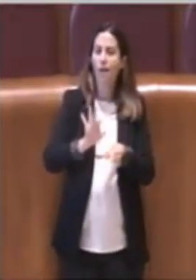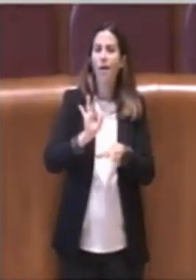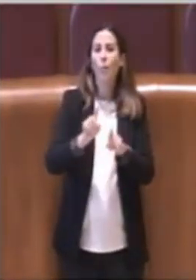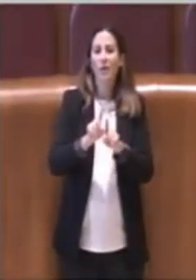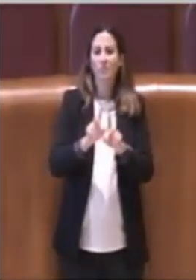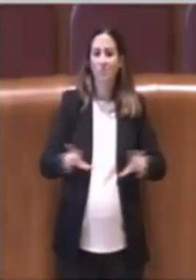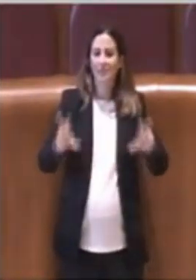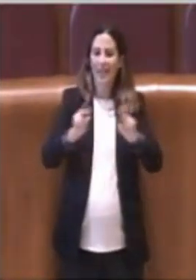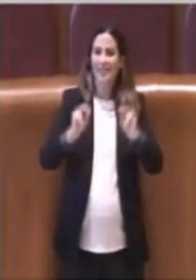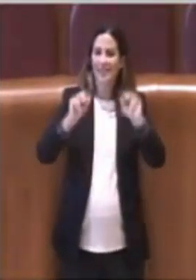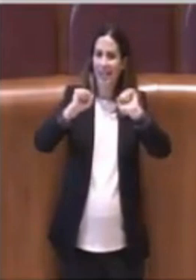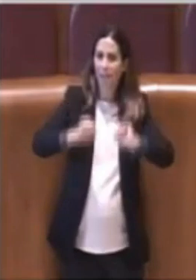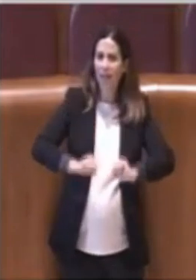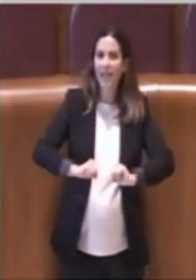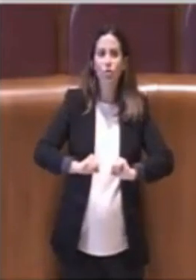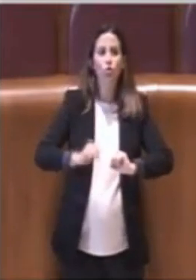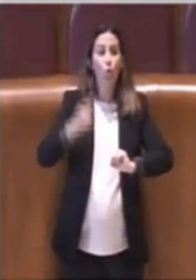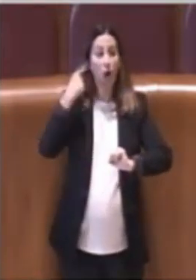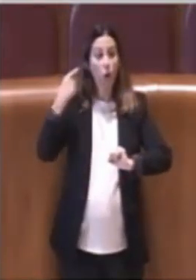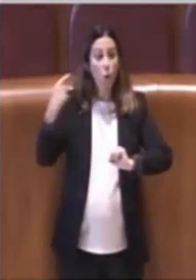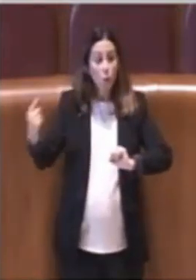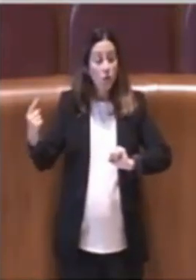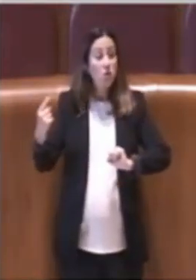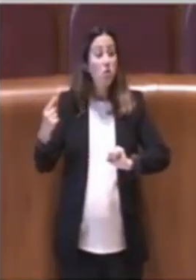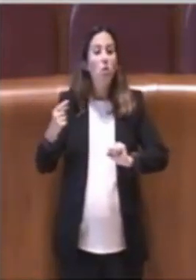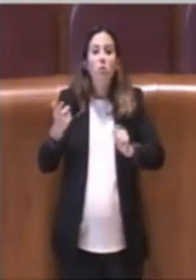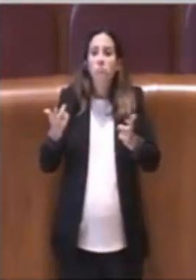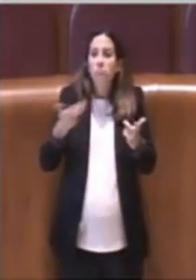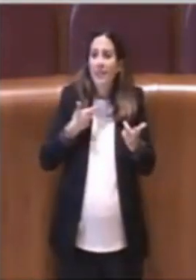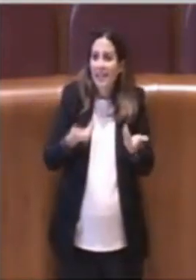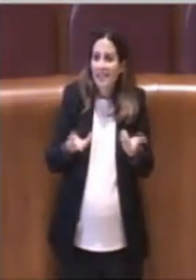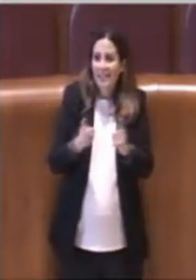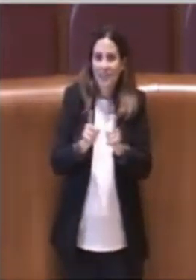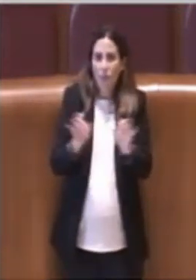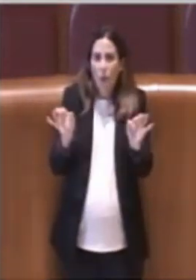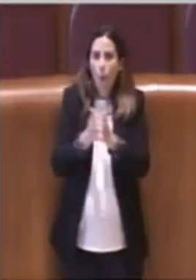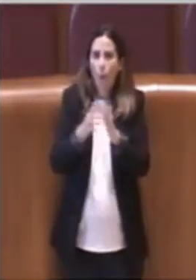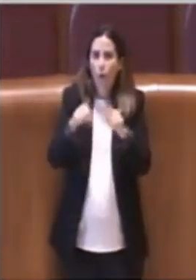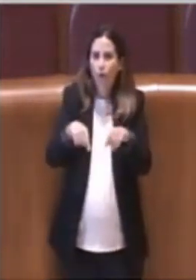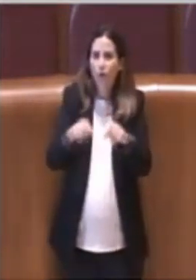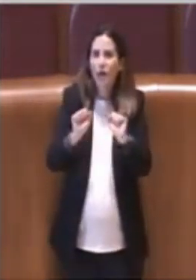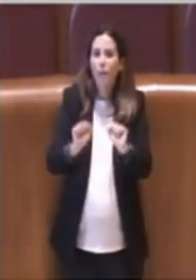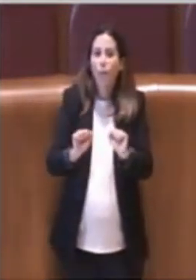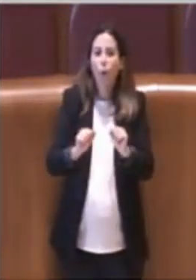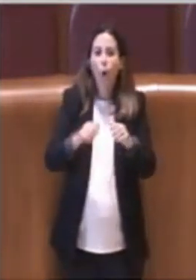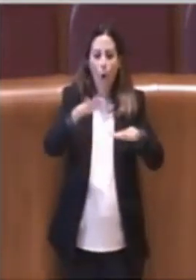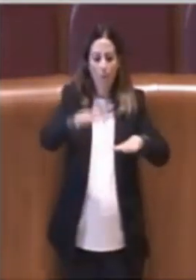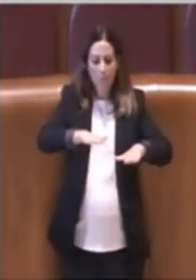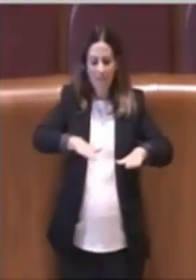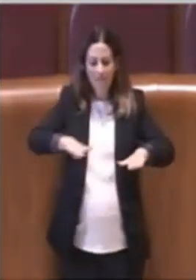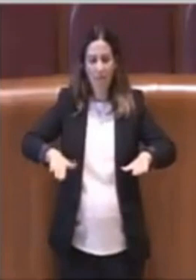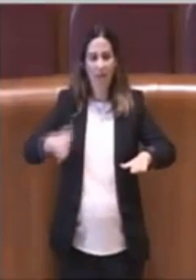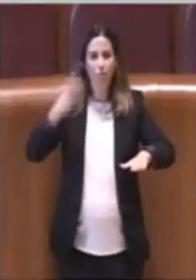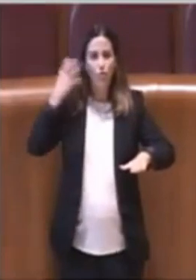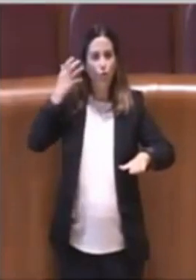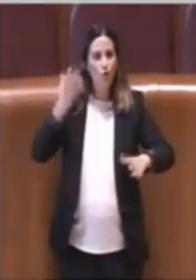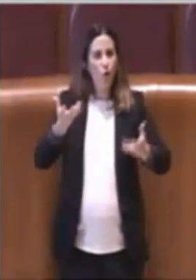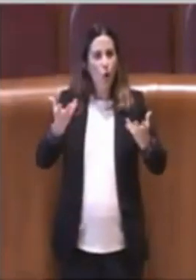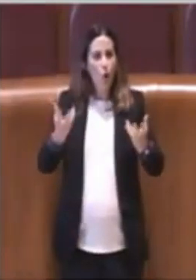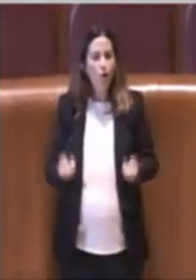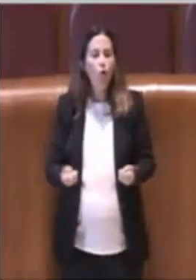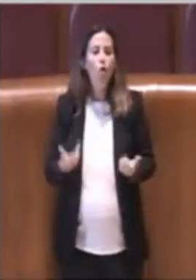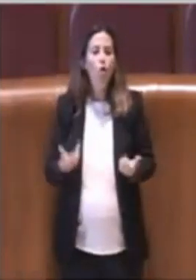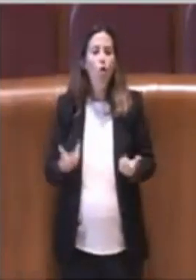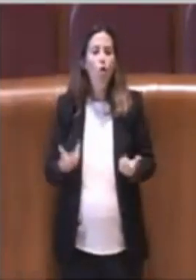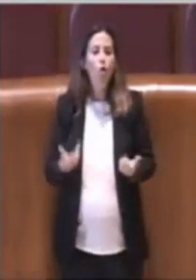possibilità di usare una pavimentazione fonoassorbente allora bisogna dire che bisogna valutare i costi prima di poter dire di poter fare una cosa per cui